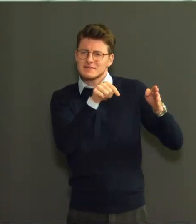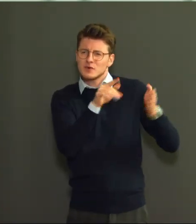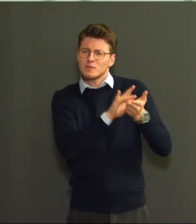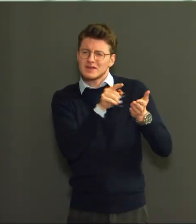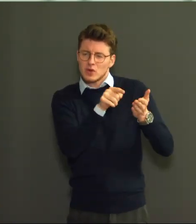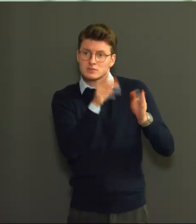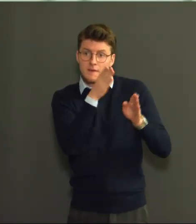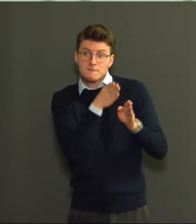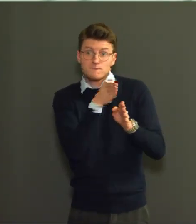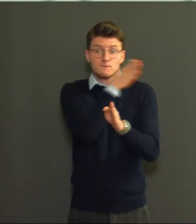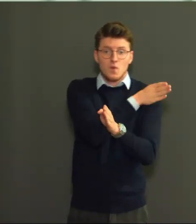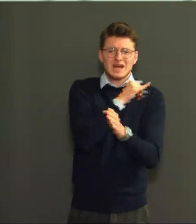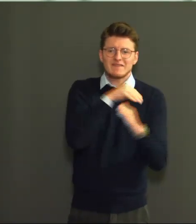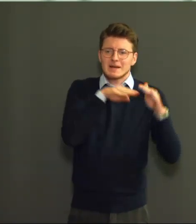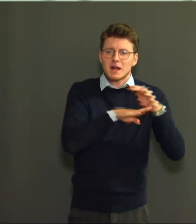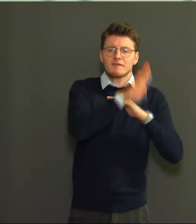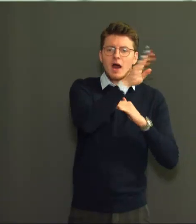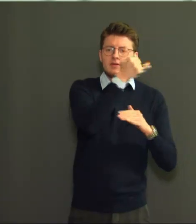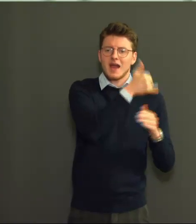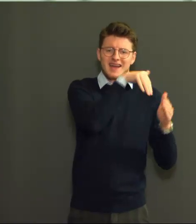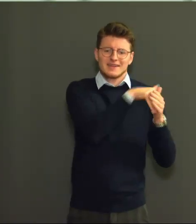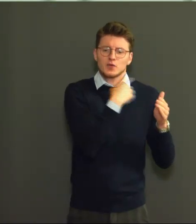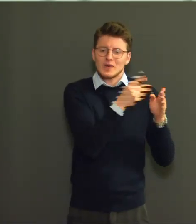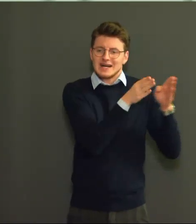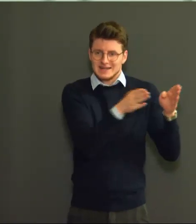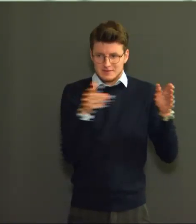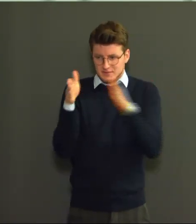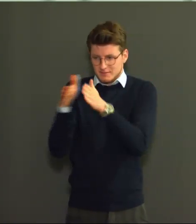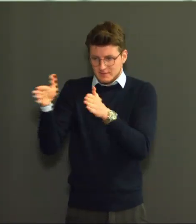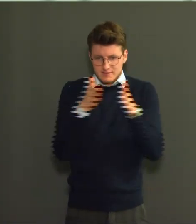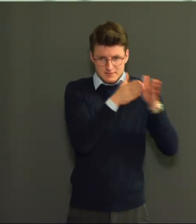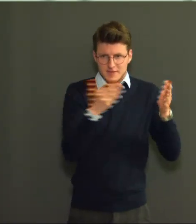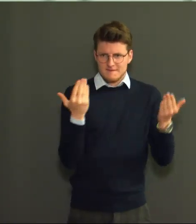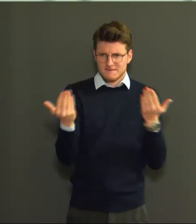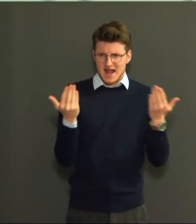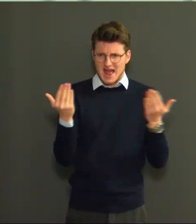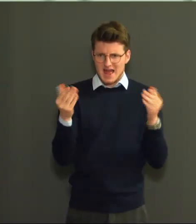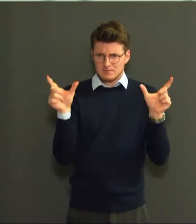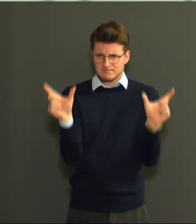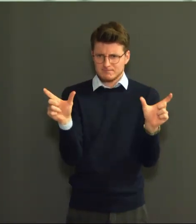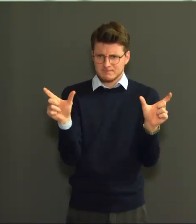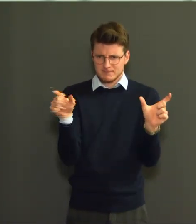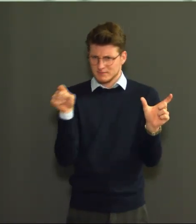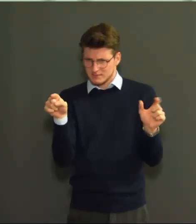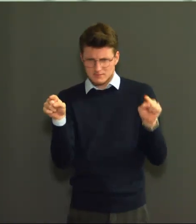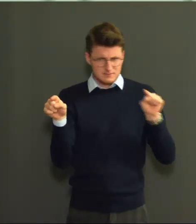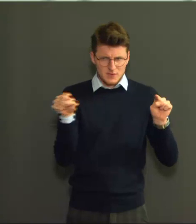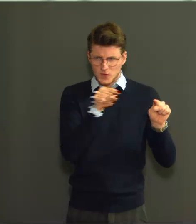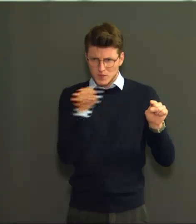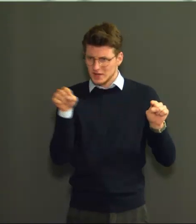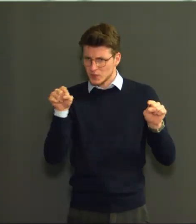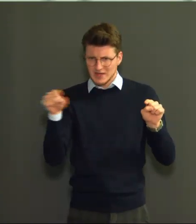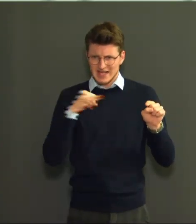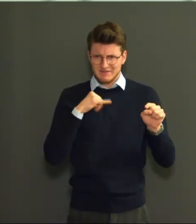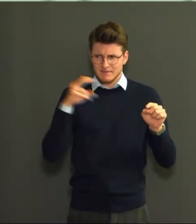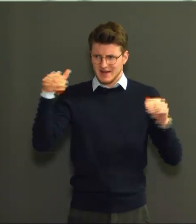vergelijkingsperiode ligt. We vergelijken nu dus opnieuw twee periodes die elk een feestdag bevatten,